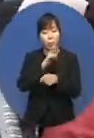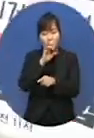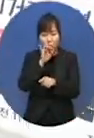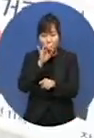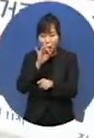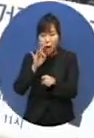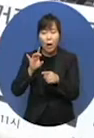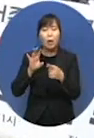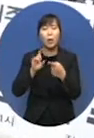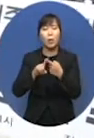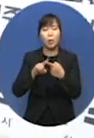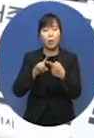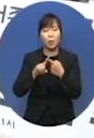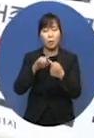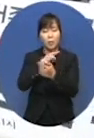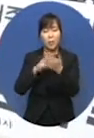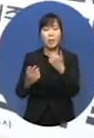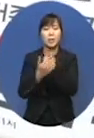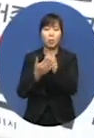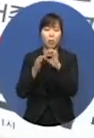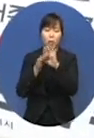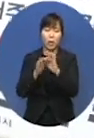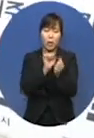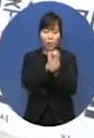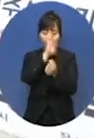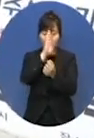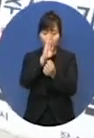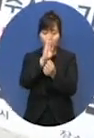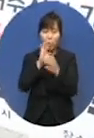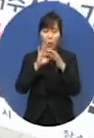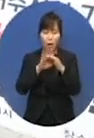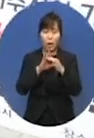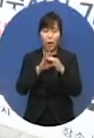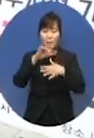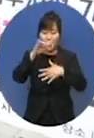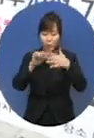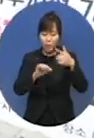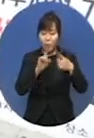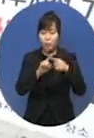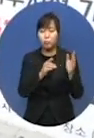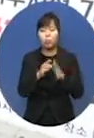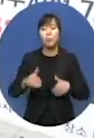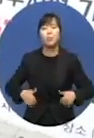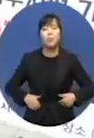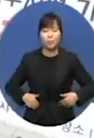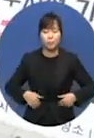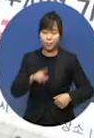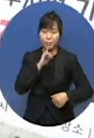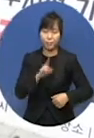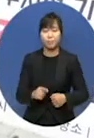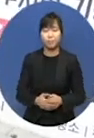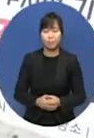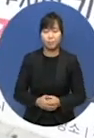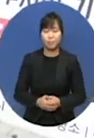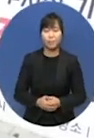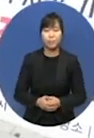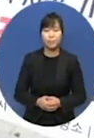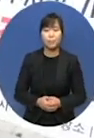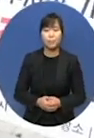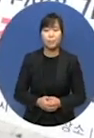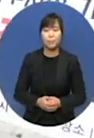피해 지원 등 감염병 대응 방안 매뉴얼 구축이 필요하다고 전하고 있습니다. 복지TV 뉴스